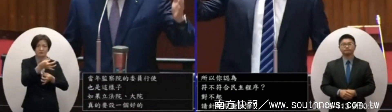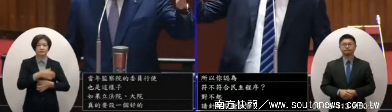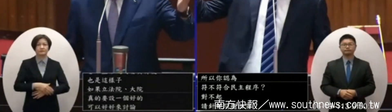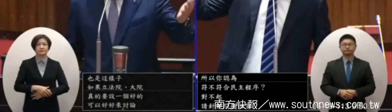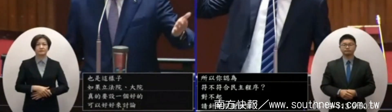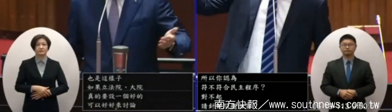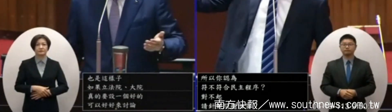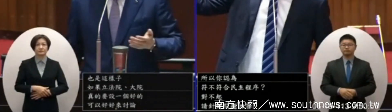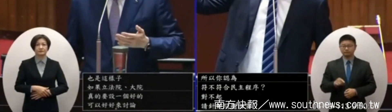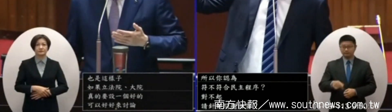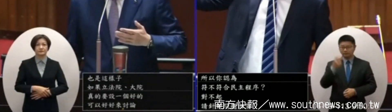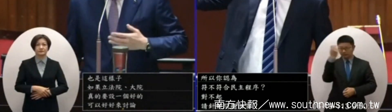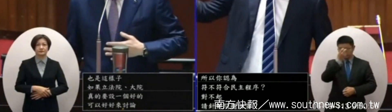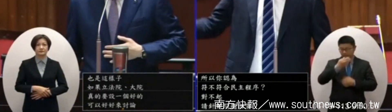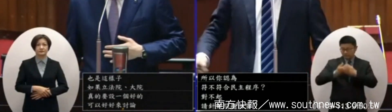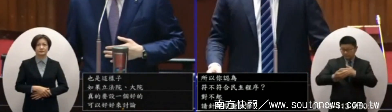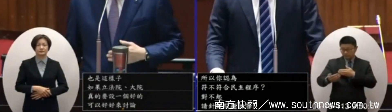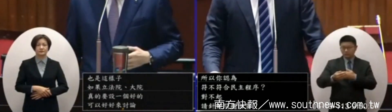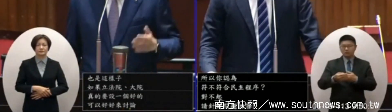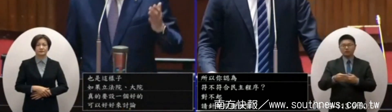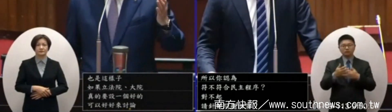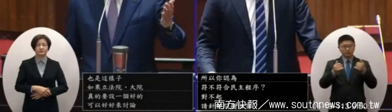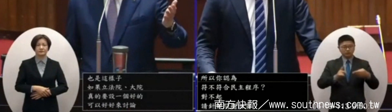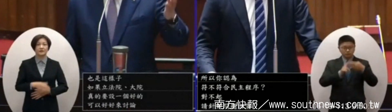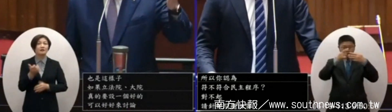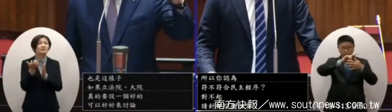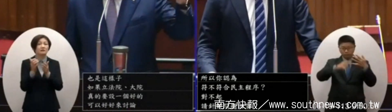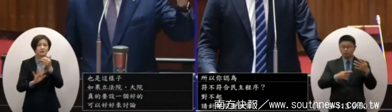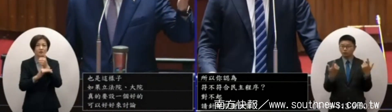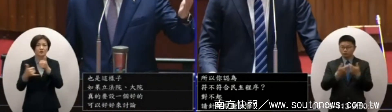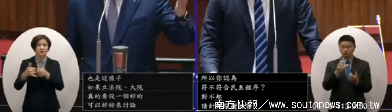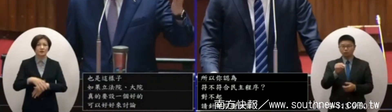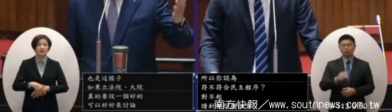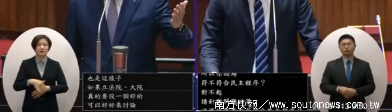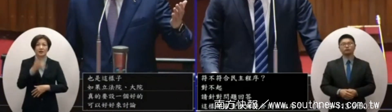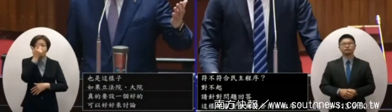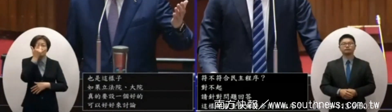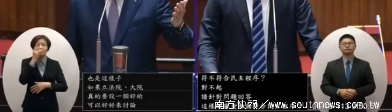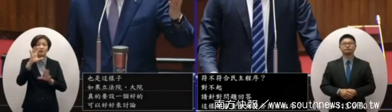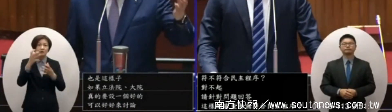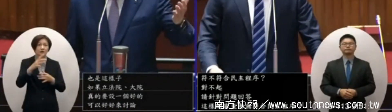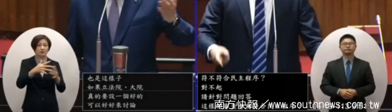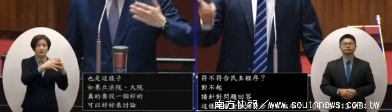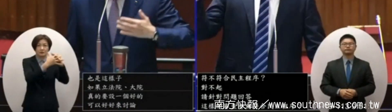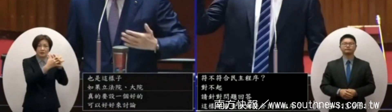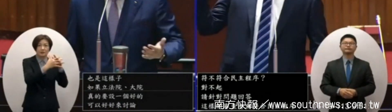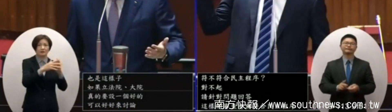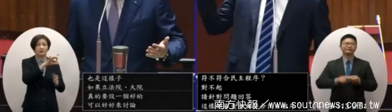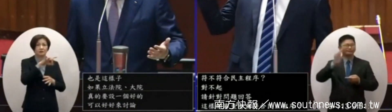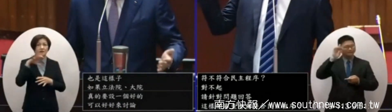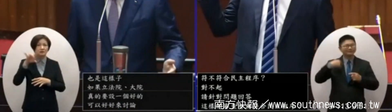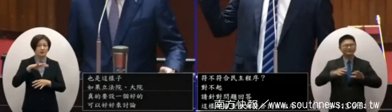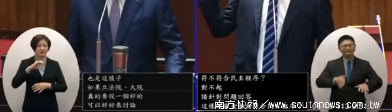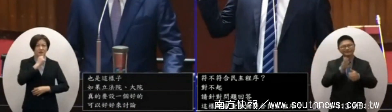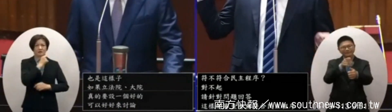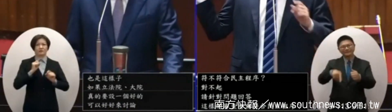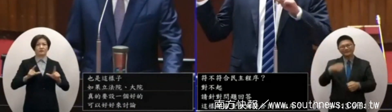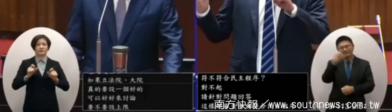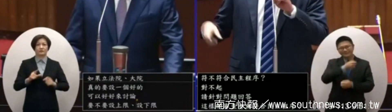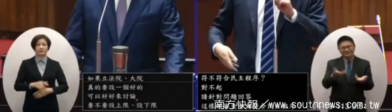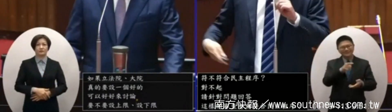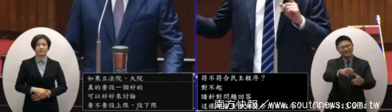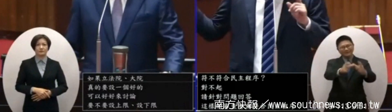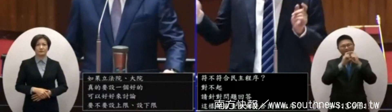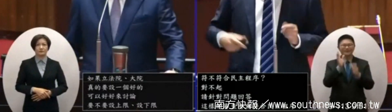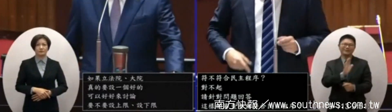整套這樣的審查有沒有符合民主程序剛剛委員拿德國美國的對不起我現在用台灣的例子問你